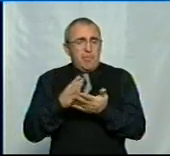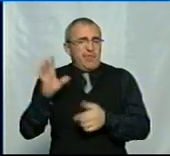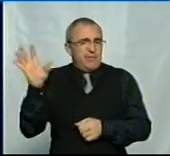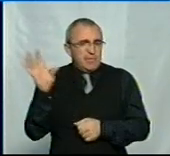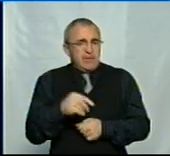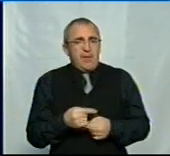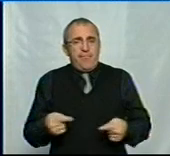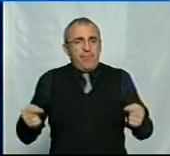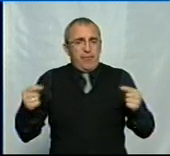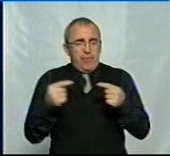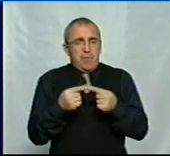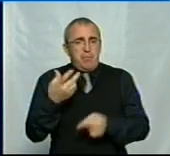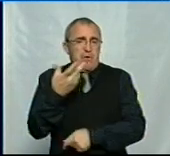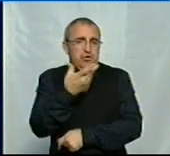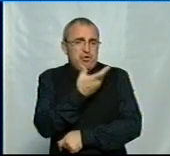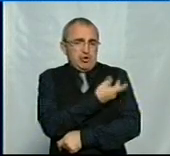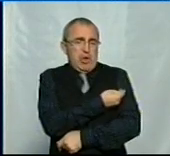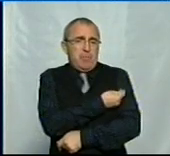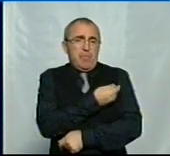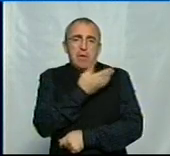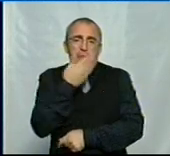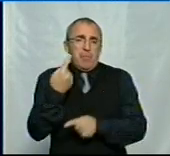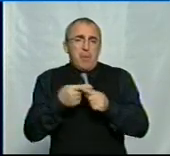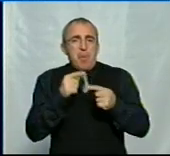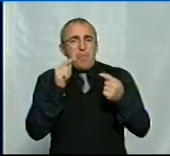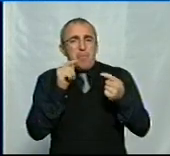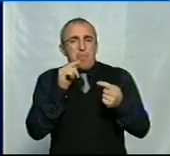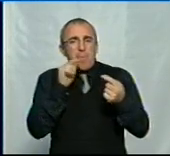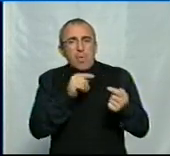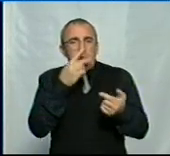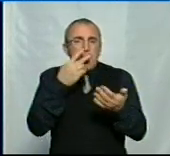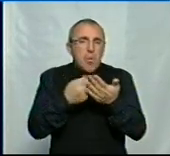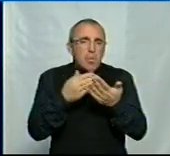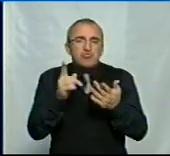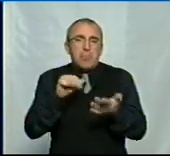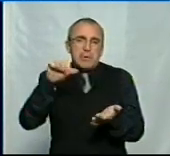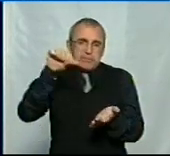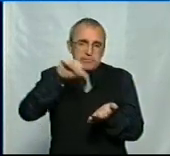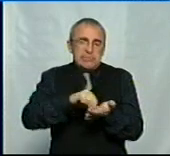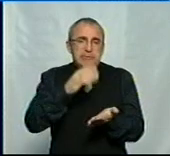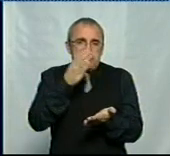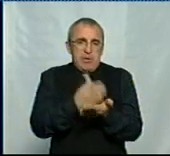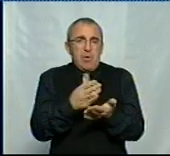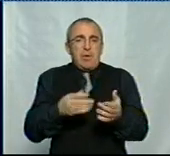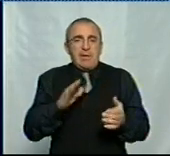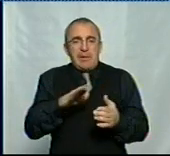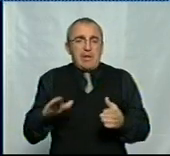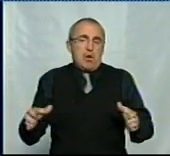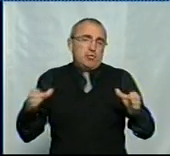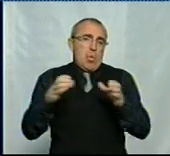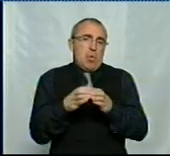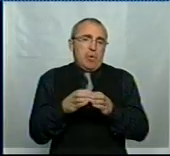відповідні щеплення і немає протипоказань для того, щоб знаходитись у дитячому колективі.